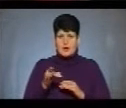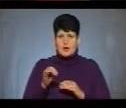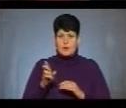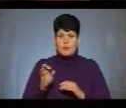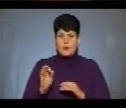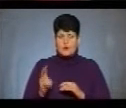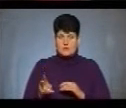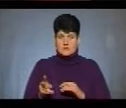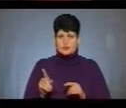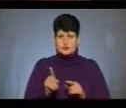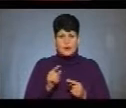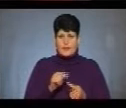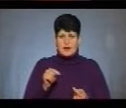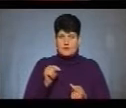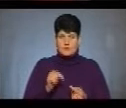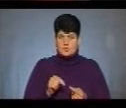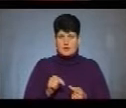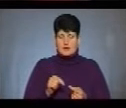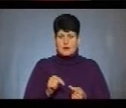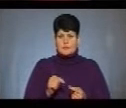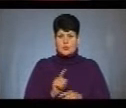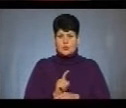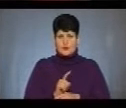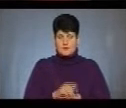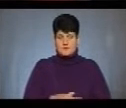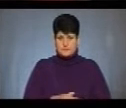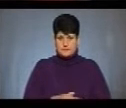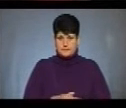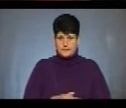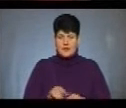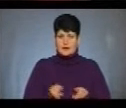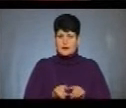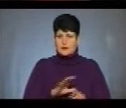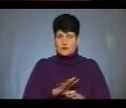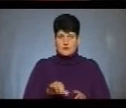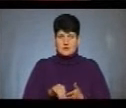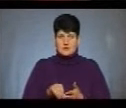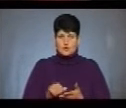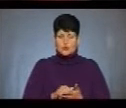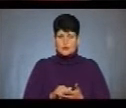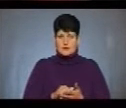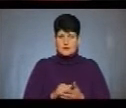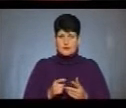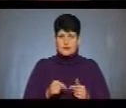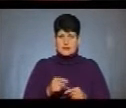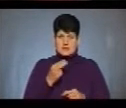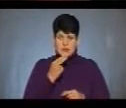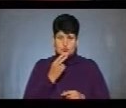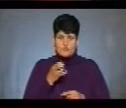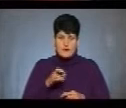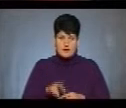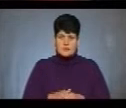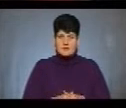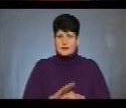що не відповідає державним санітарним нормам правилам. Також не була представлена ніяка документація про організацію харчування і